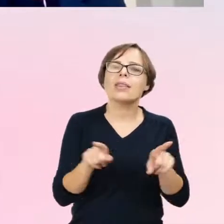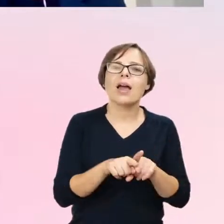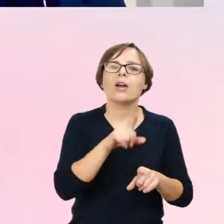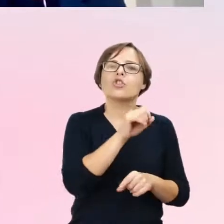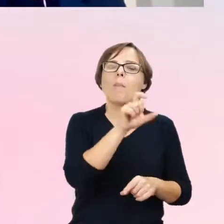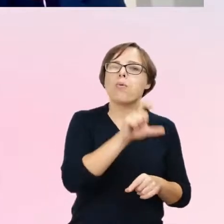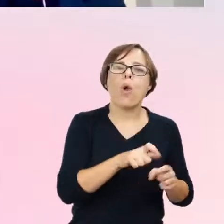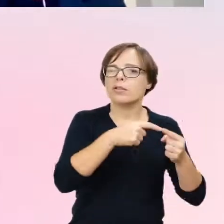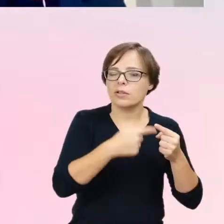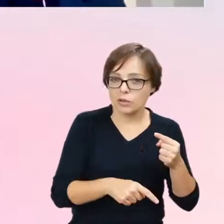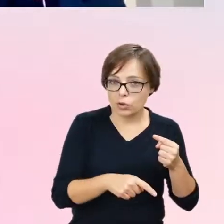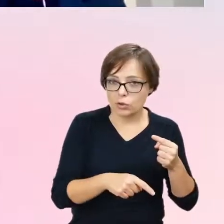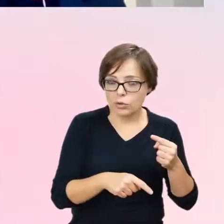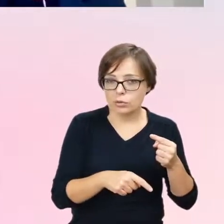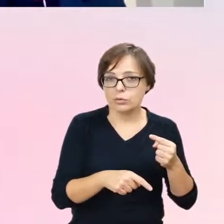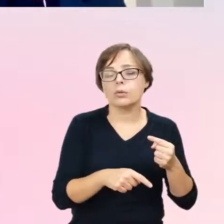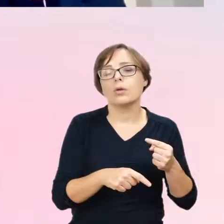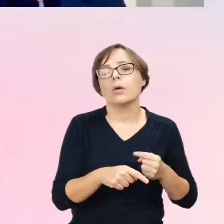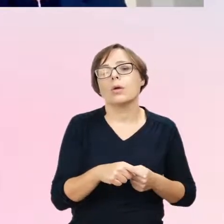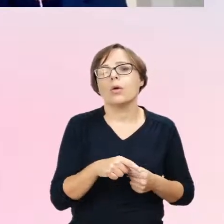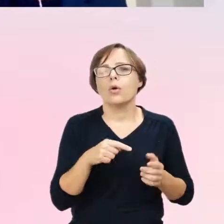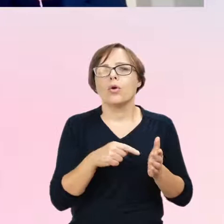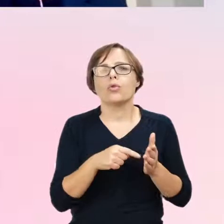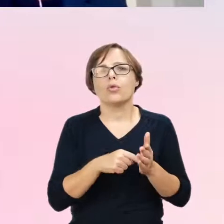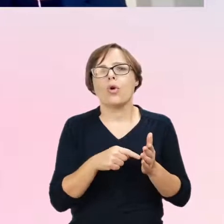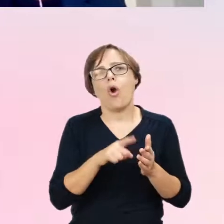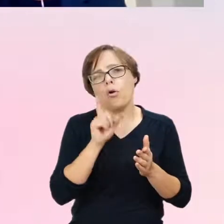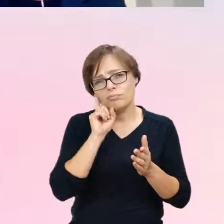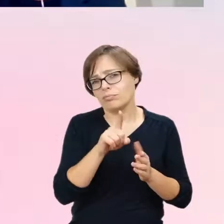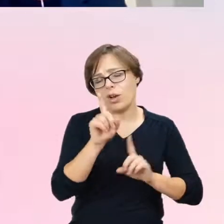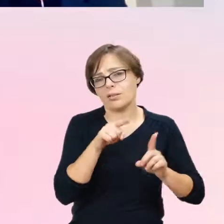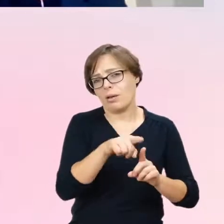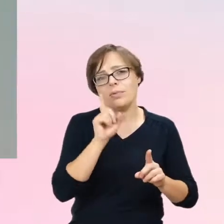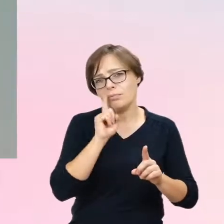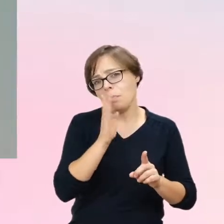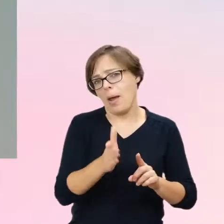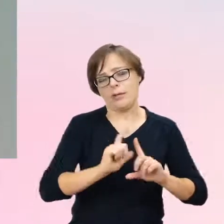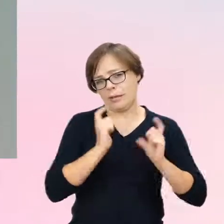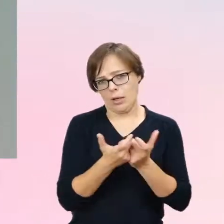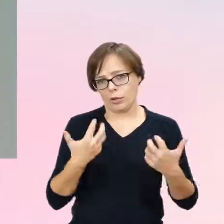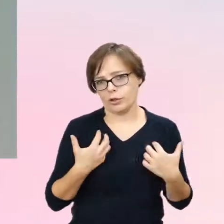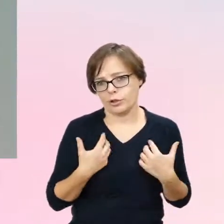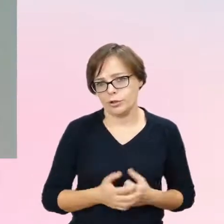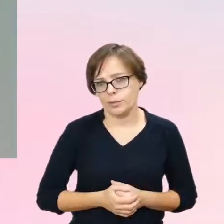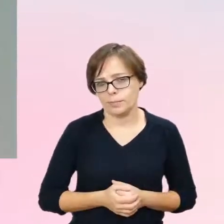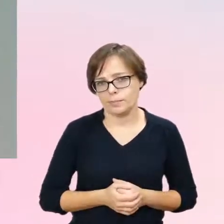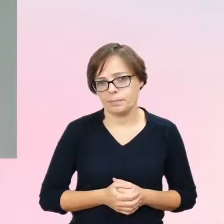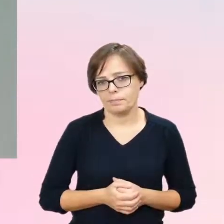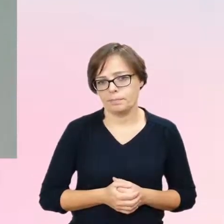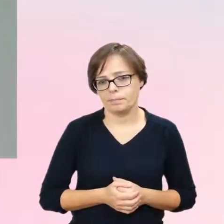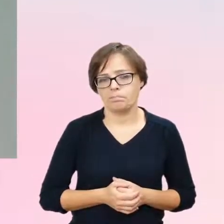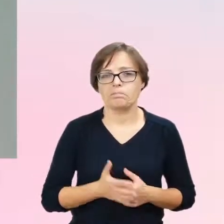to jest często taka podróż, która trwa całe życie i założenie, że